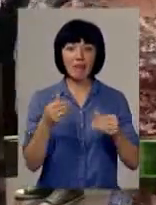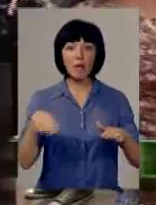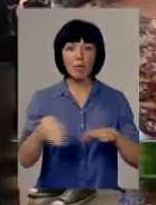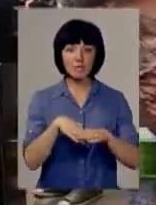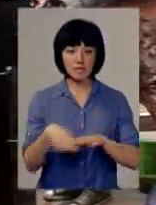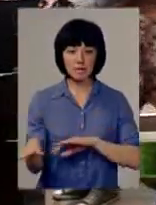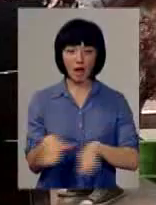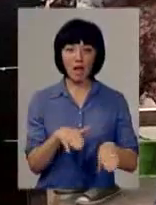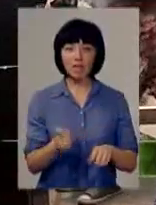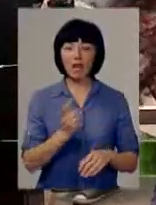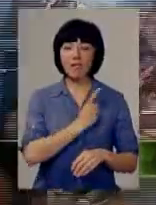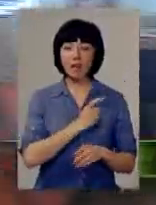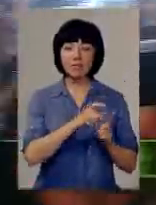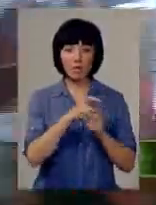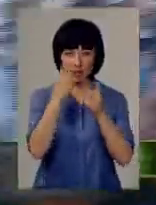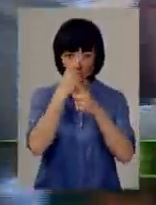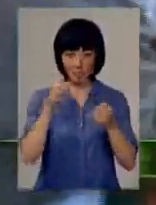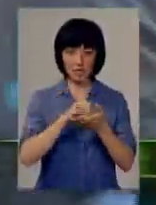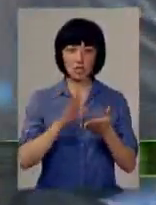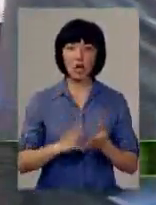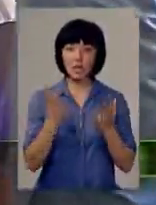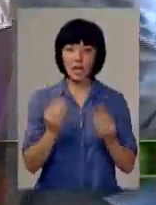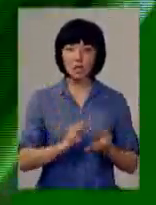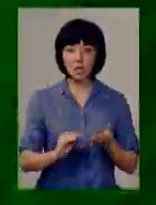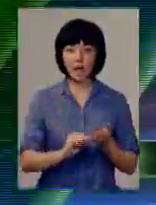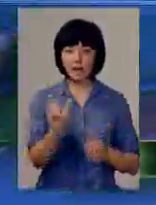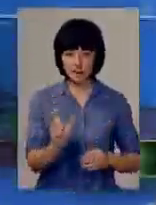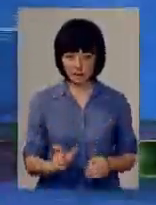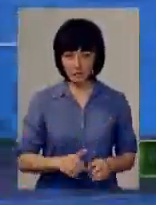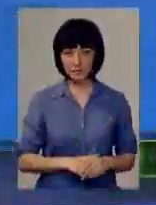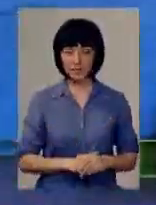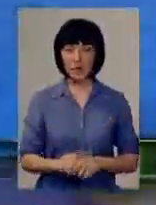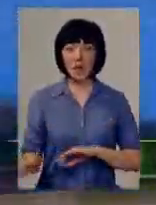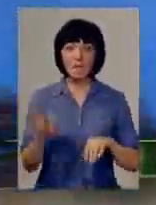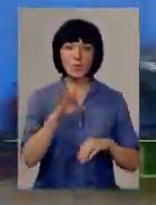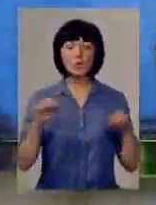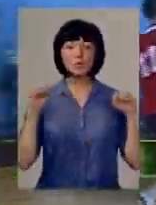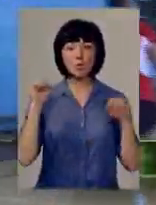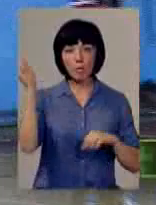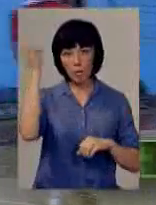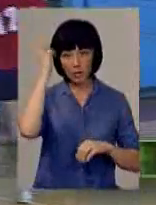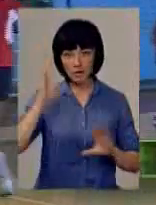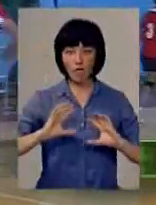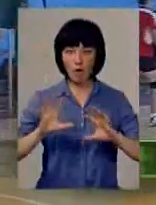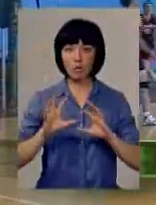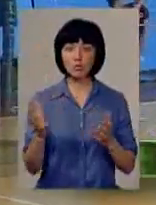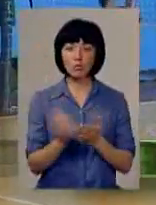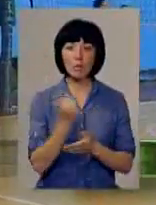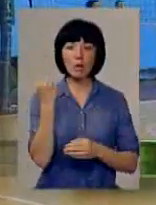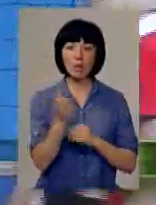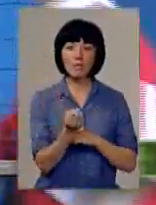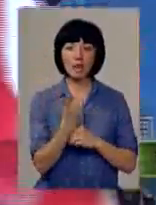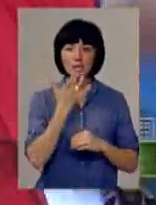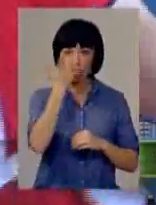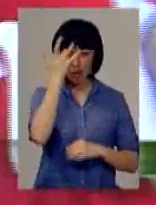варті слова та інформації в Україні відзначають День журналіста. Про спорт. Подільські волейболісти здобули перемогу на 12